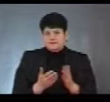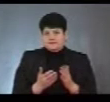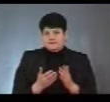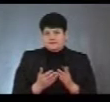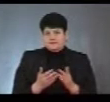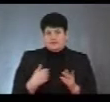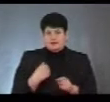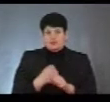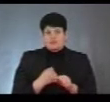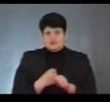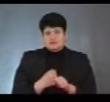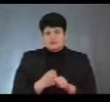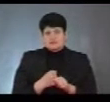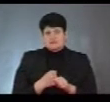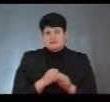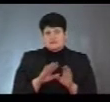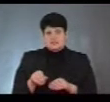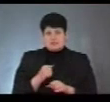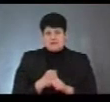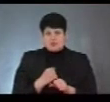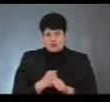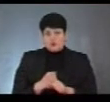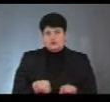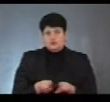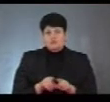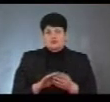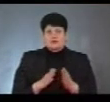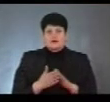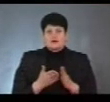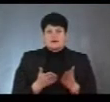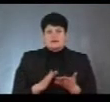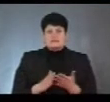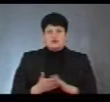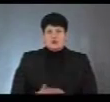Ми опрацьовуємо їх після роботи і через це така ситуація.